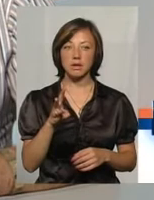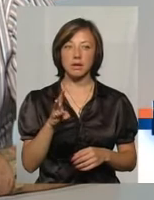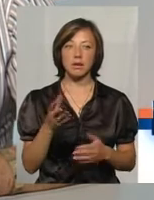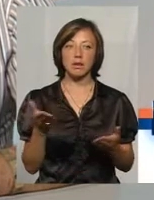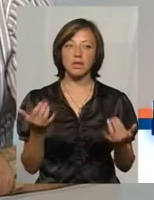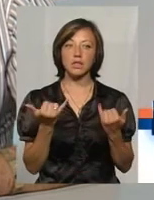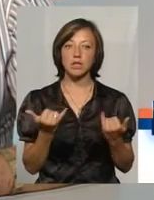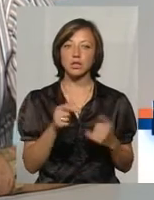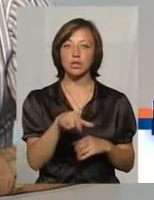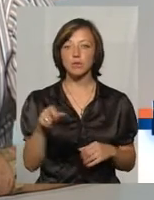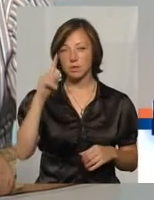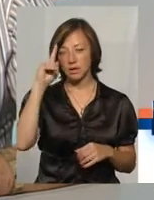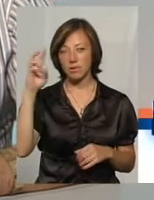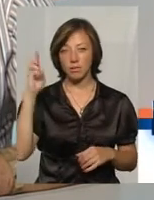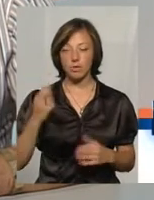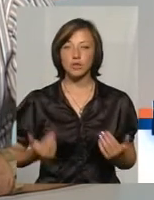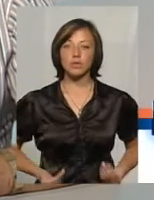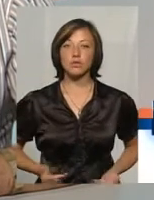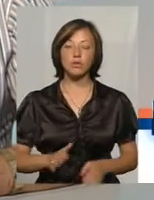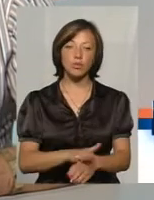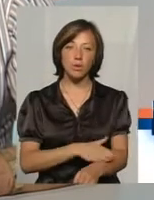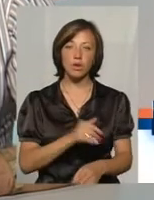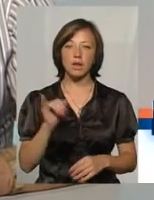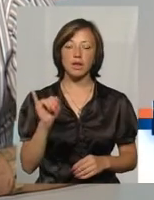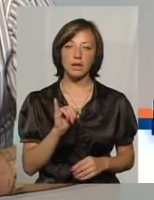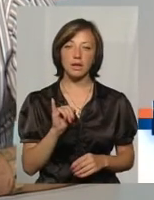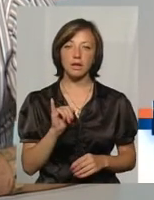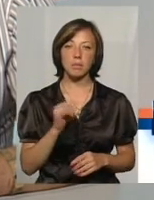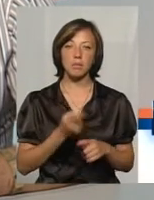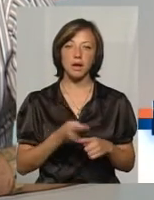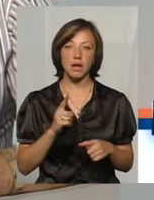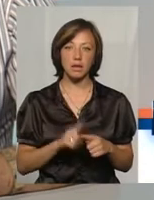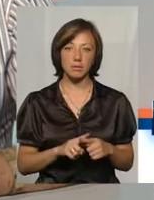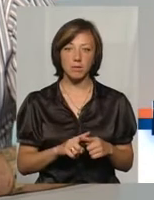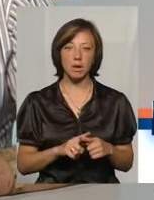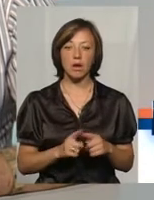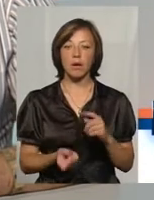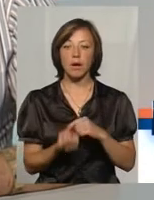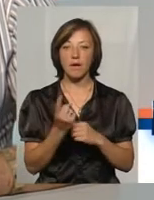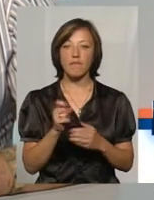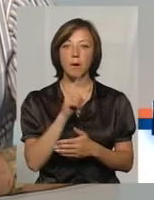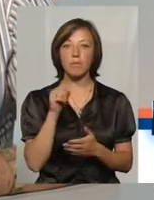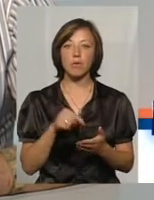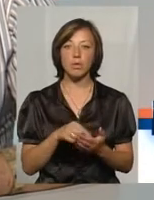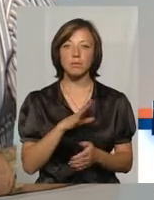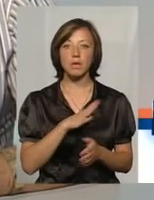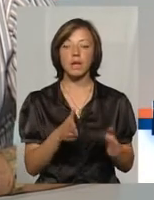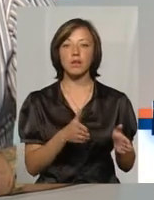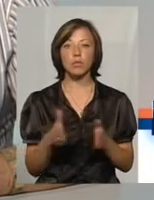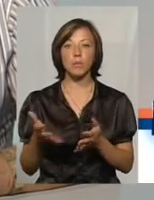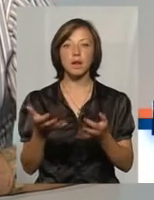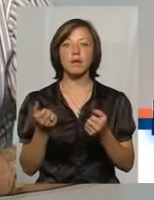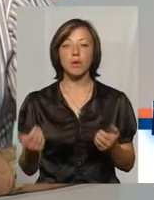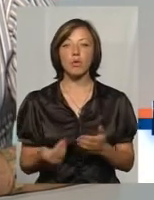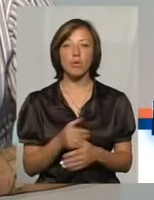зараз люди, слава Богу, живуть длительне часи. І тому стоїть вопрос о тому, щоб бути готовими приймати